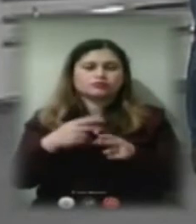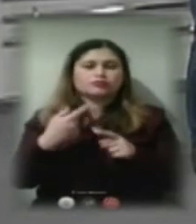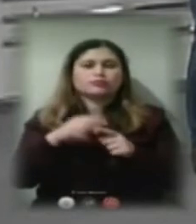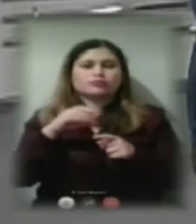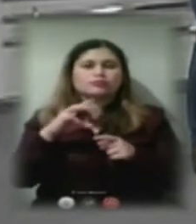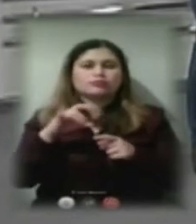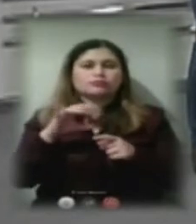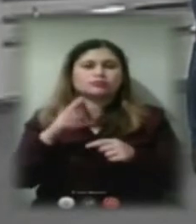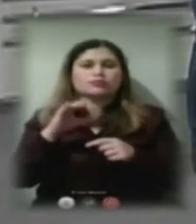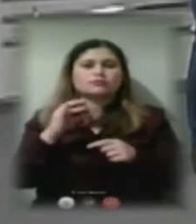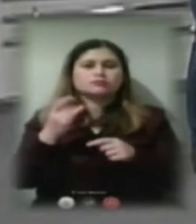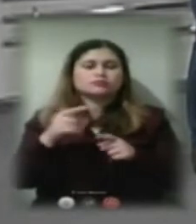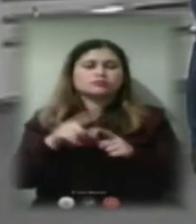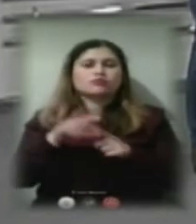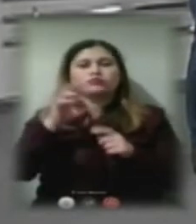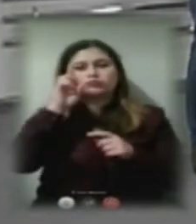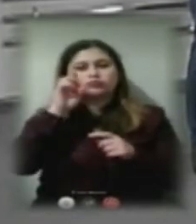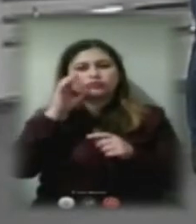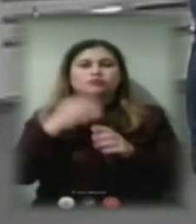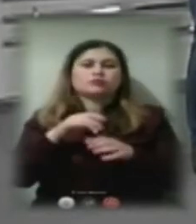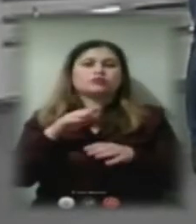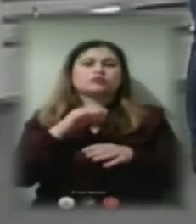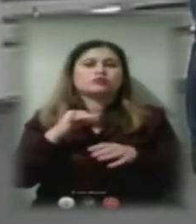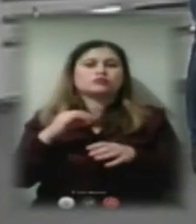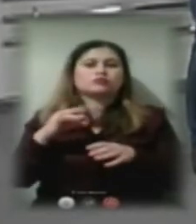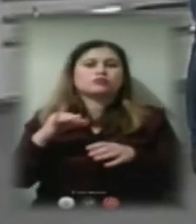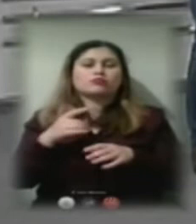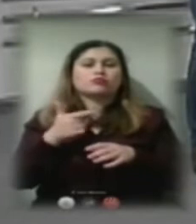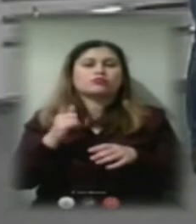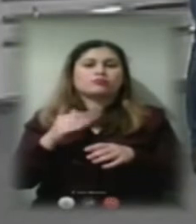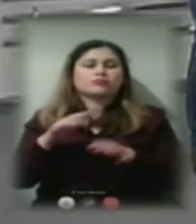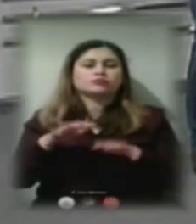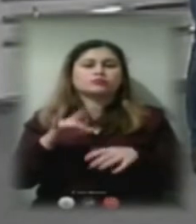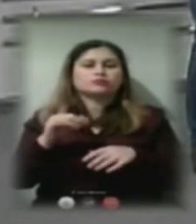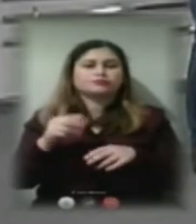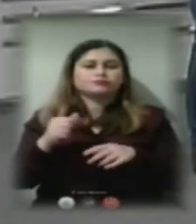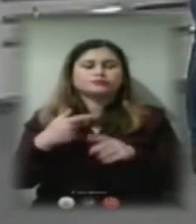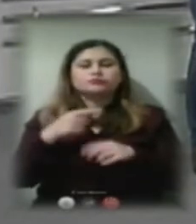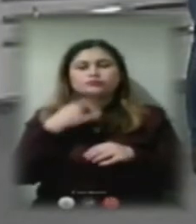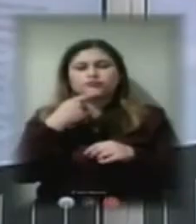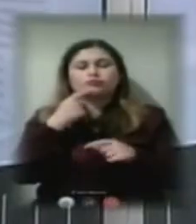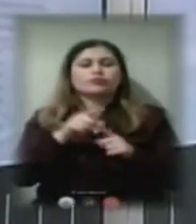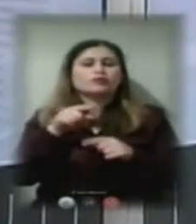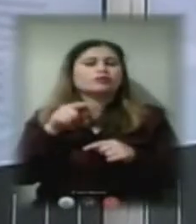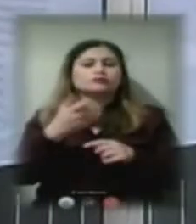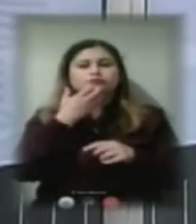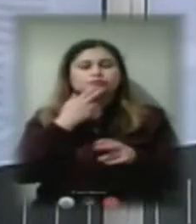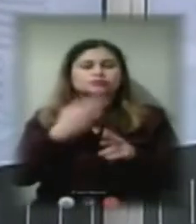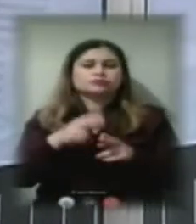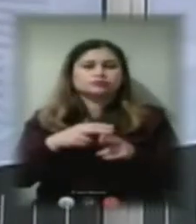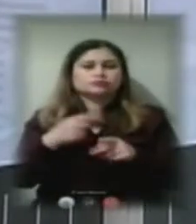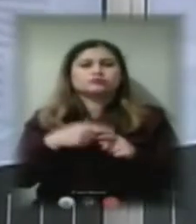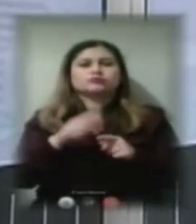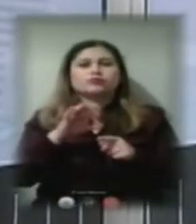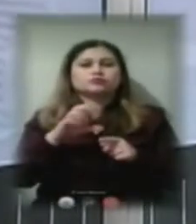є і від держави, і від територіальної громади в особі міської ради. Це якщо ми говоримо саме про теплі кредити, про ОСББ. А